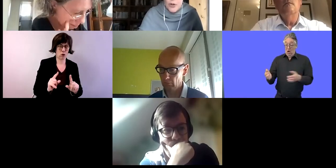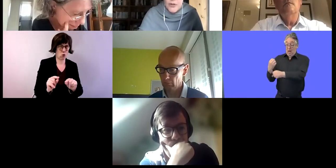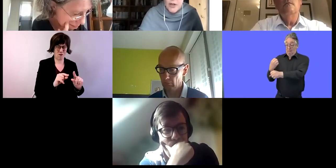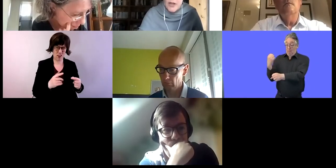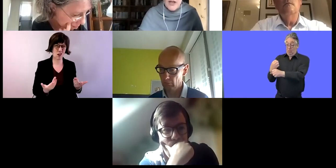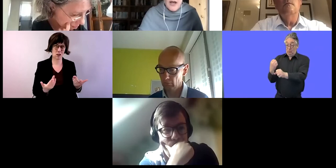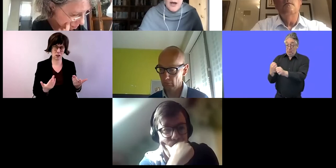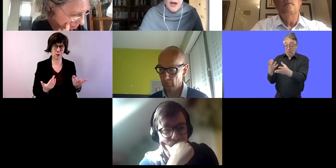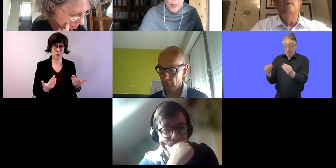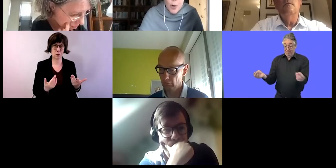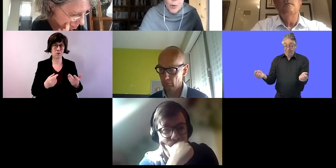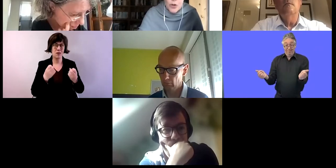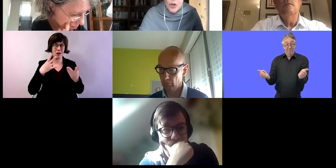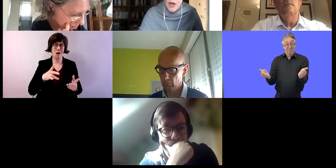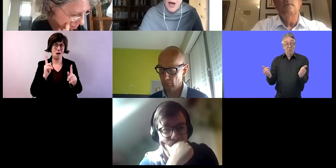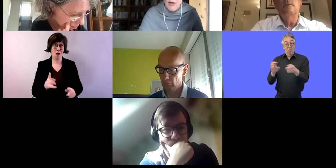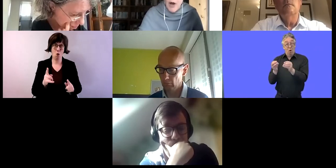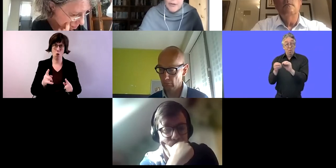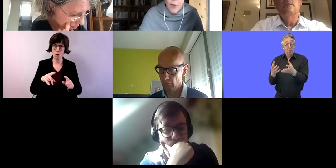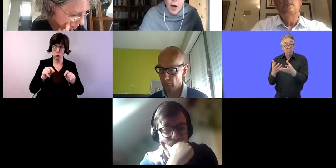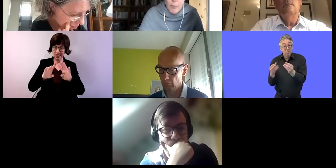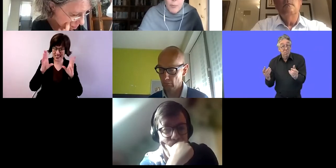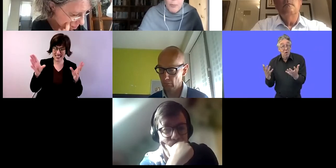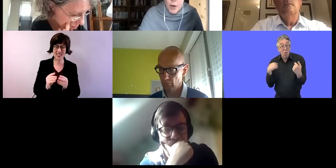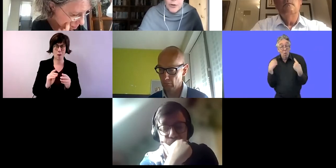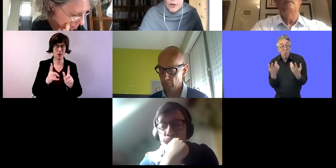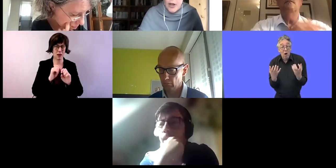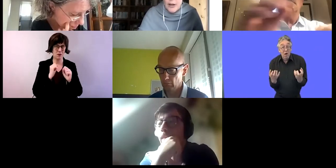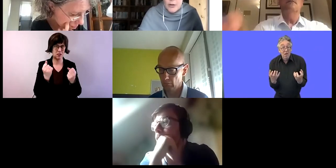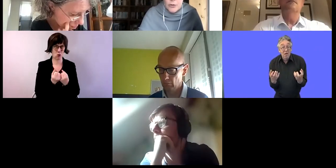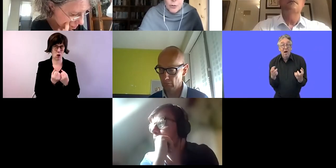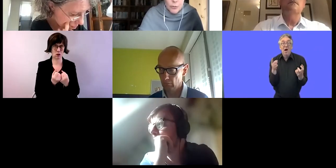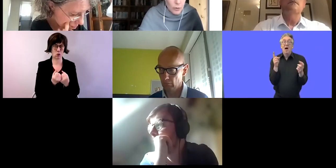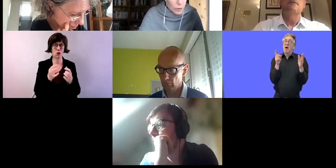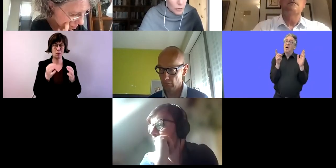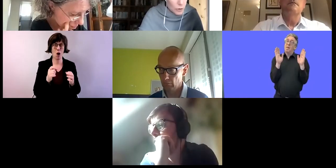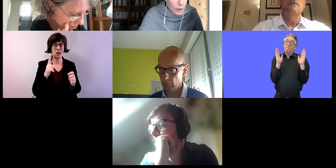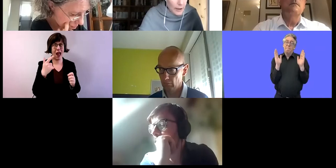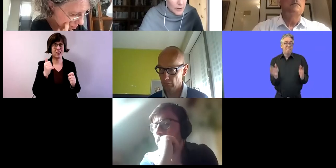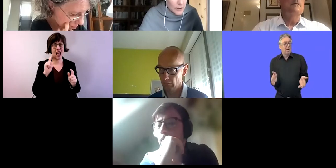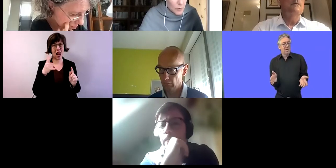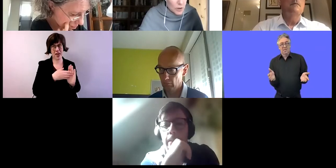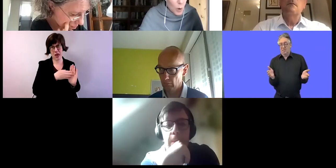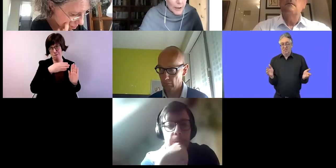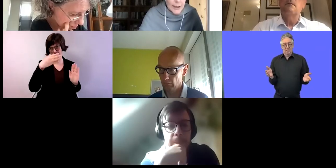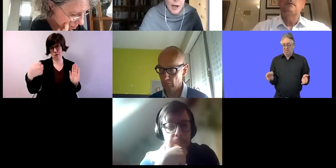Beschäftigungsherausforderungen erfordern natürlich auch, dass man das gesamte Leben betrachtet. Wir brauchen ein ganzes Leben, einen ganz